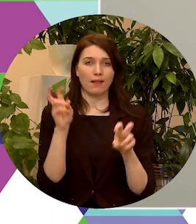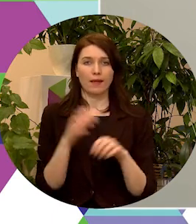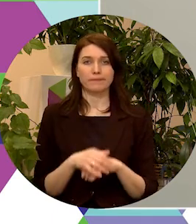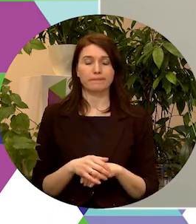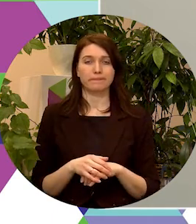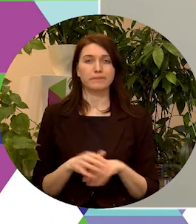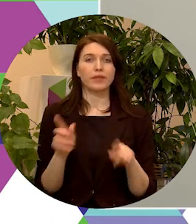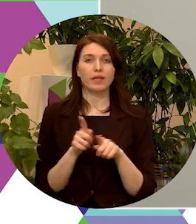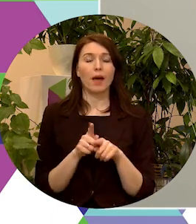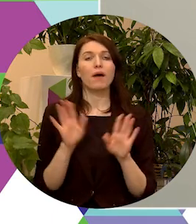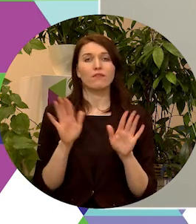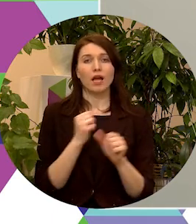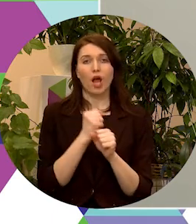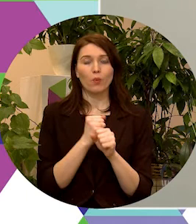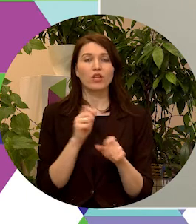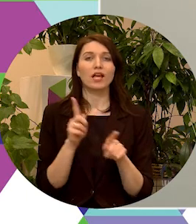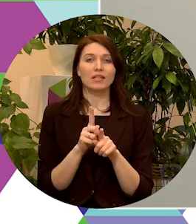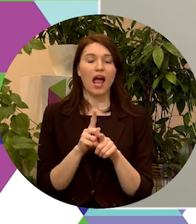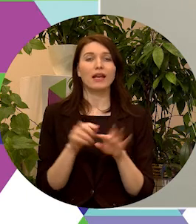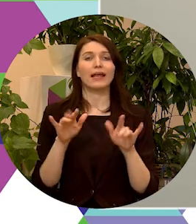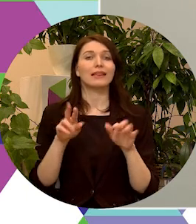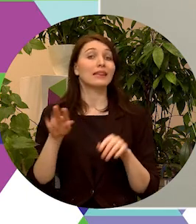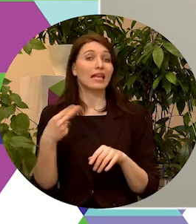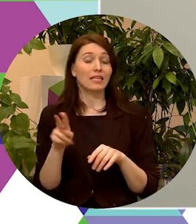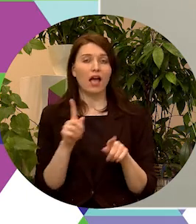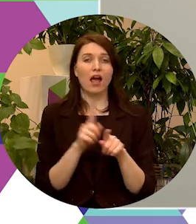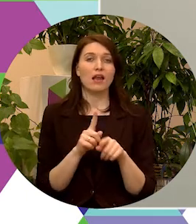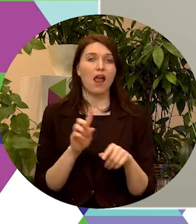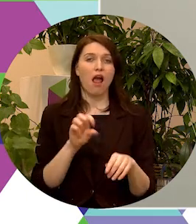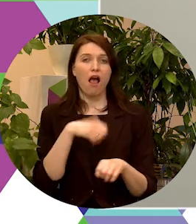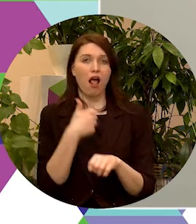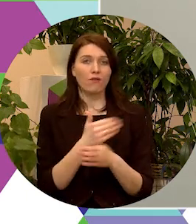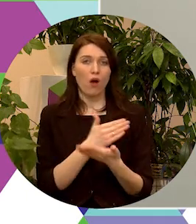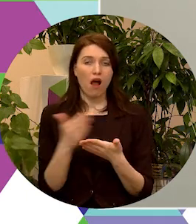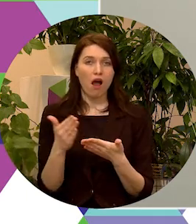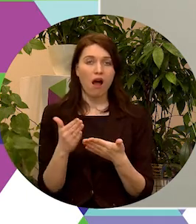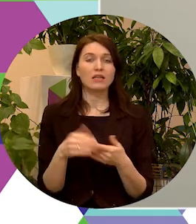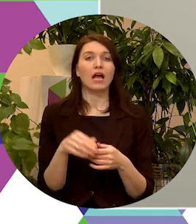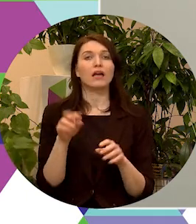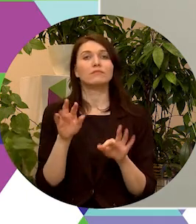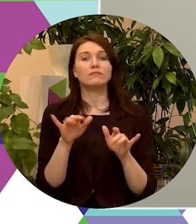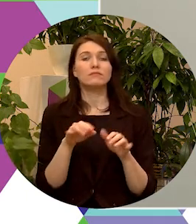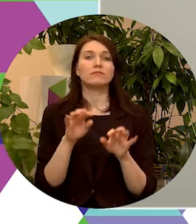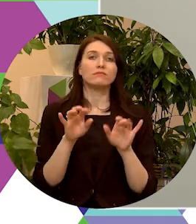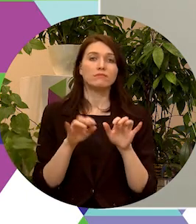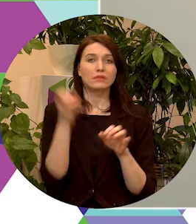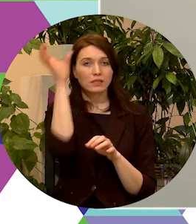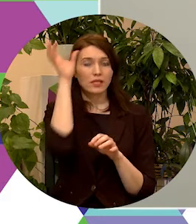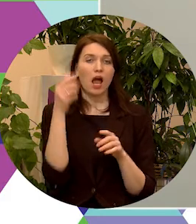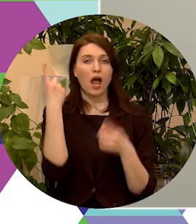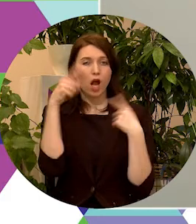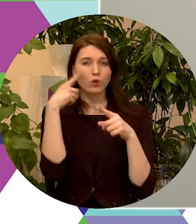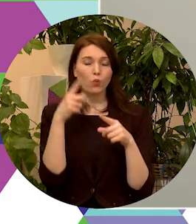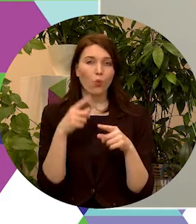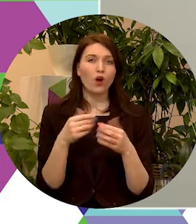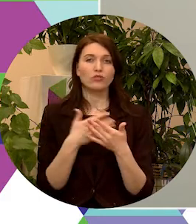Tāpat tās var darboties arī digitalizācijā un te priekšo, kas tiks dot iniciatīvām, kas rada izklītojošu, radošu un interaktīvu